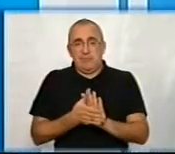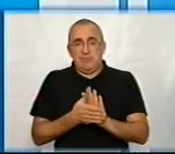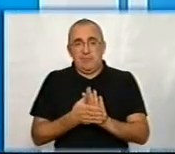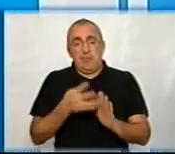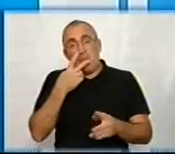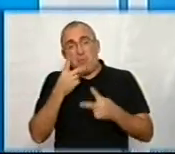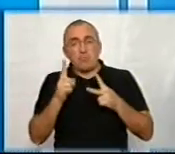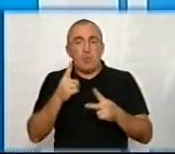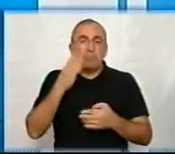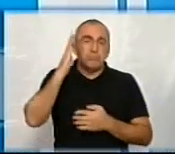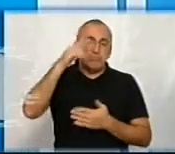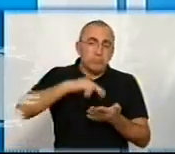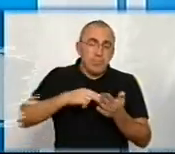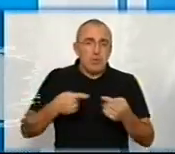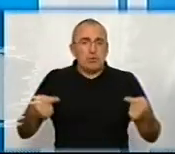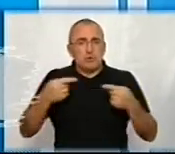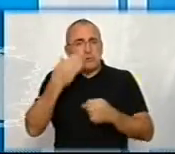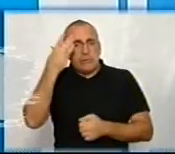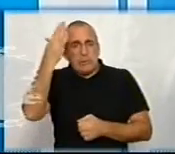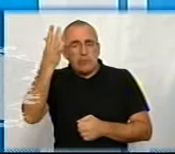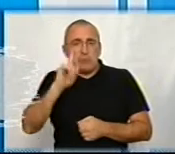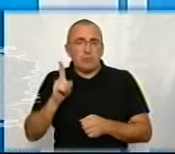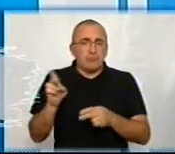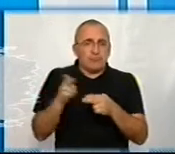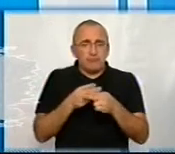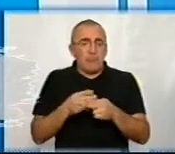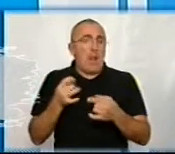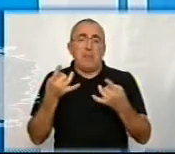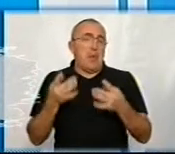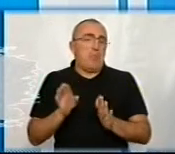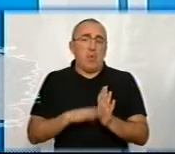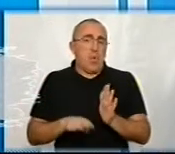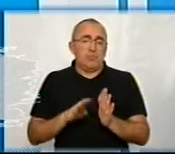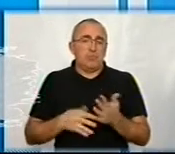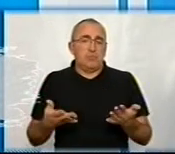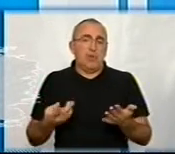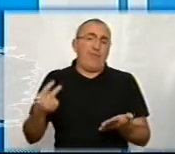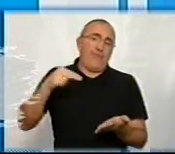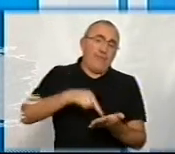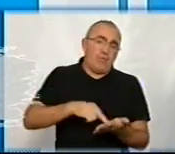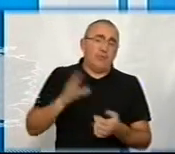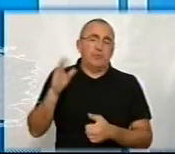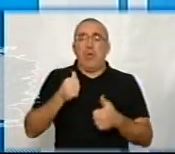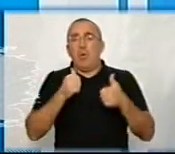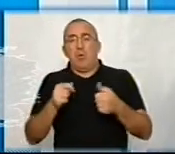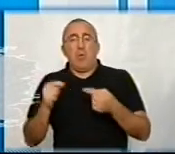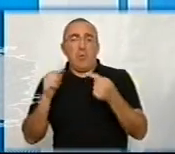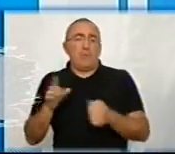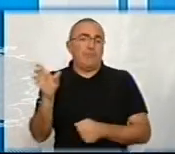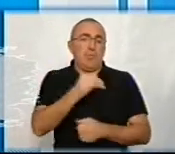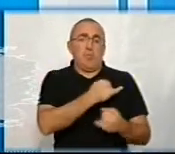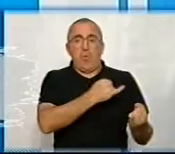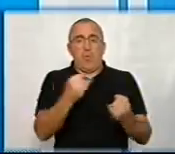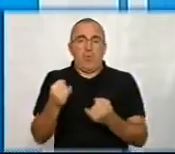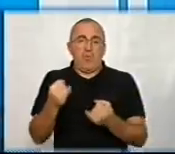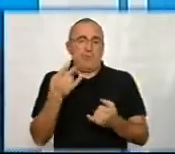якесь бачення, мали чіткі ідеї і щось артикулювали, а не просто виступали за все хороше, проти всього поганого, як це в